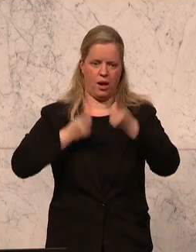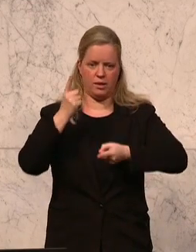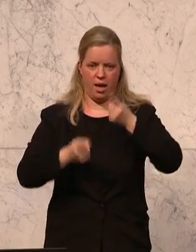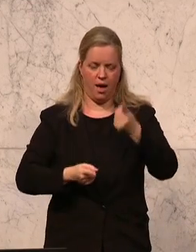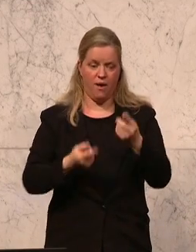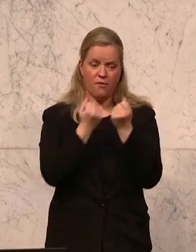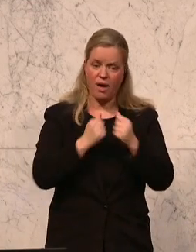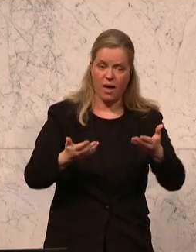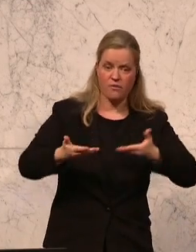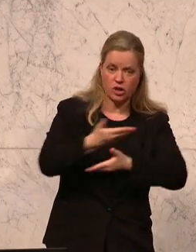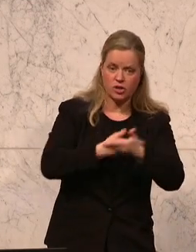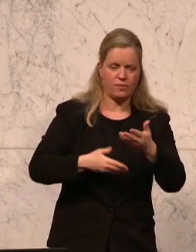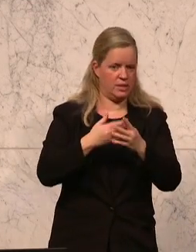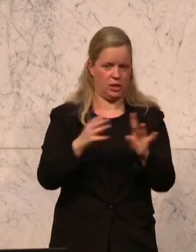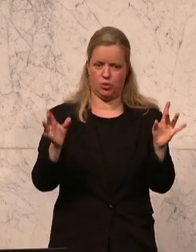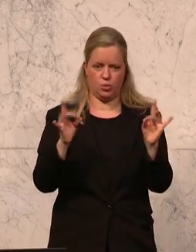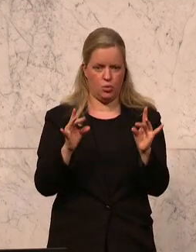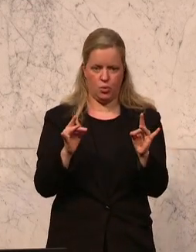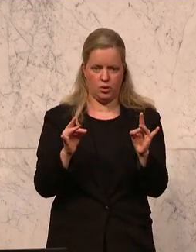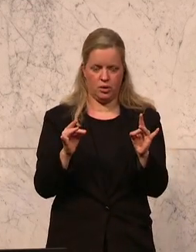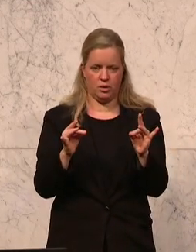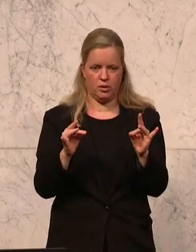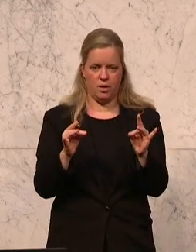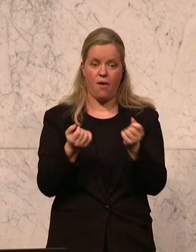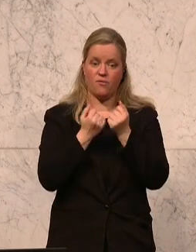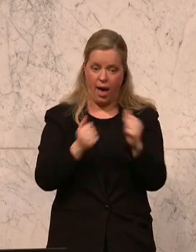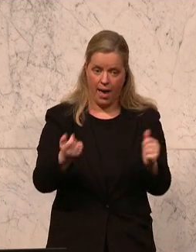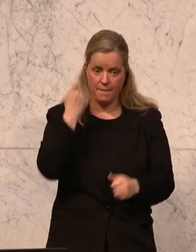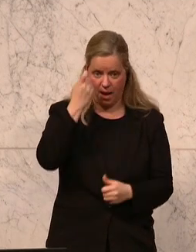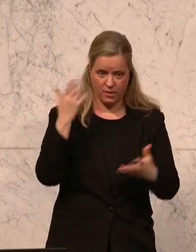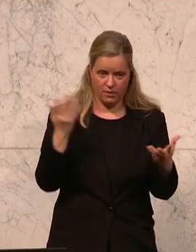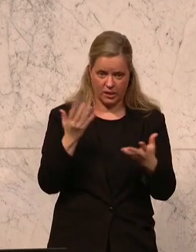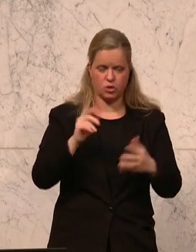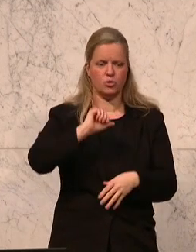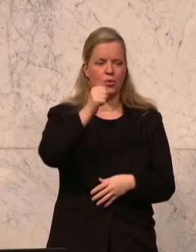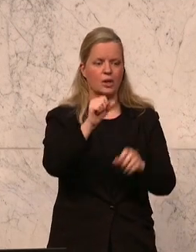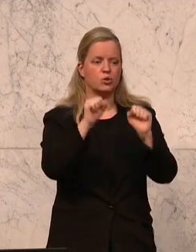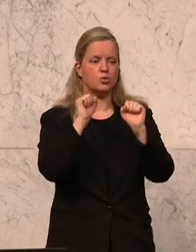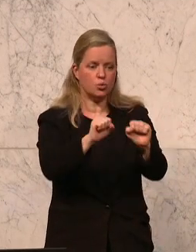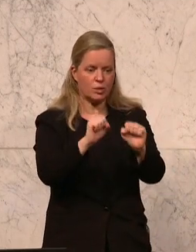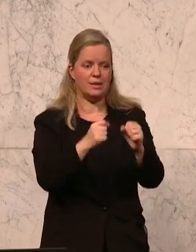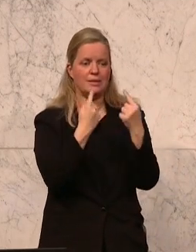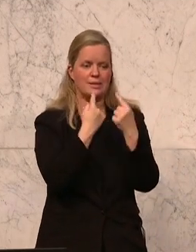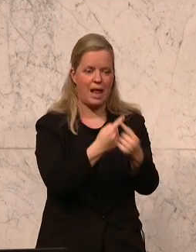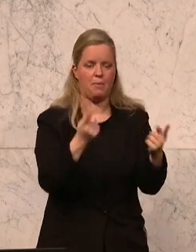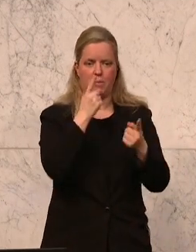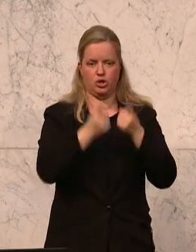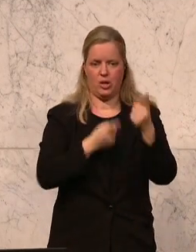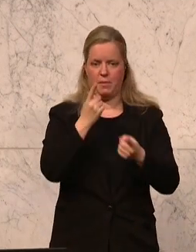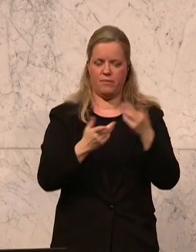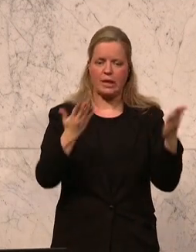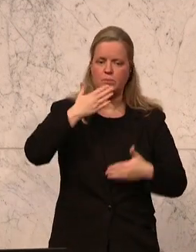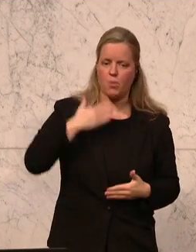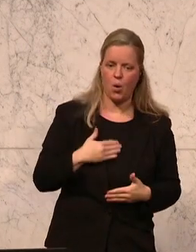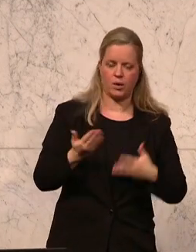nichts zu tun, das freiheitliche Selbstverständnis von Wirtschaft ist jenes, das prioritär die Kunden bestimmen, was sie jetzt kaufen, welches Auto